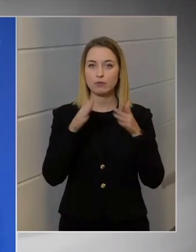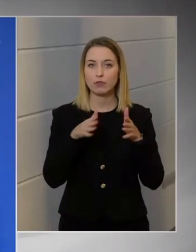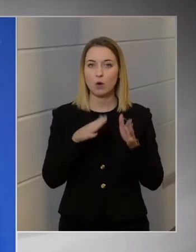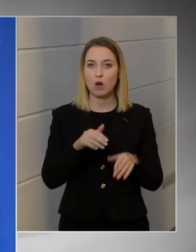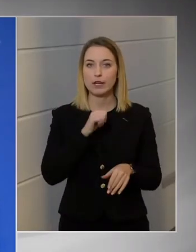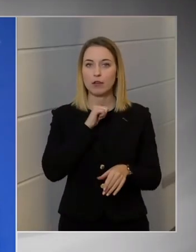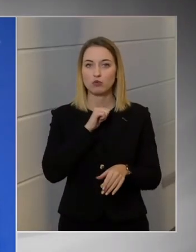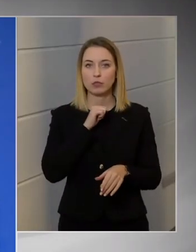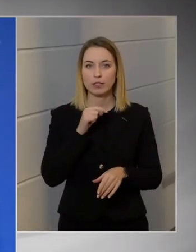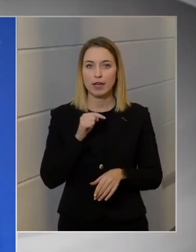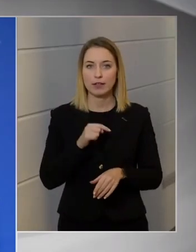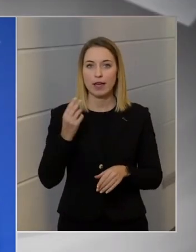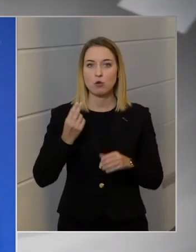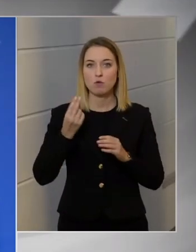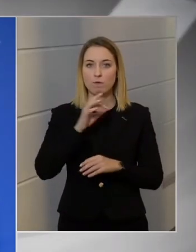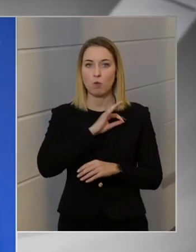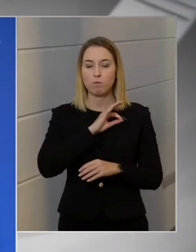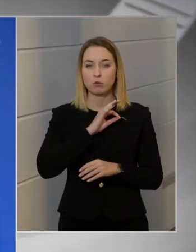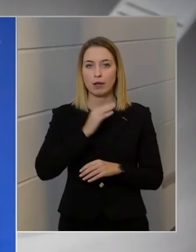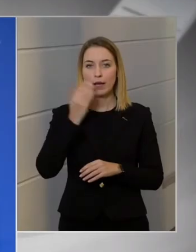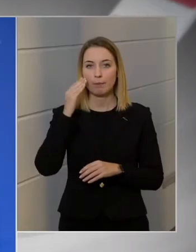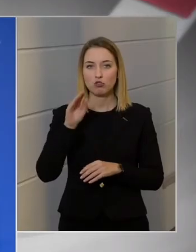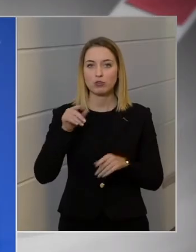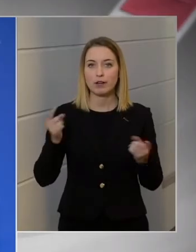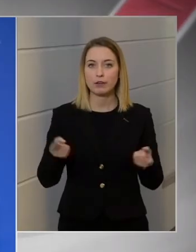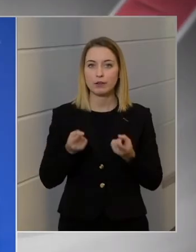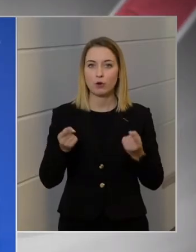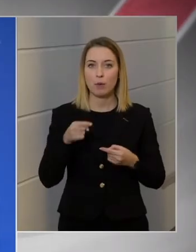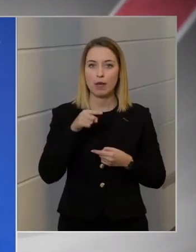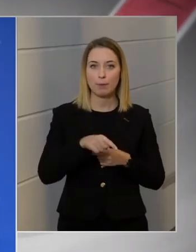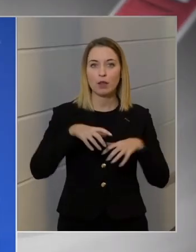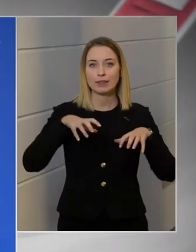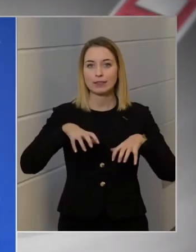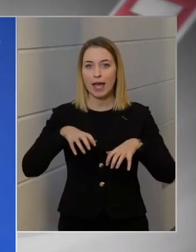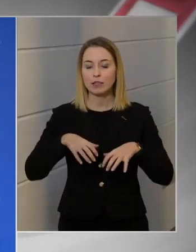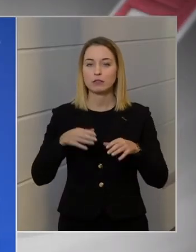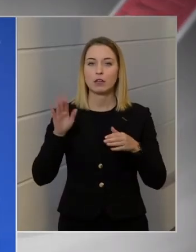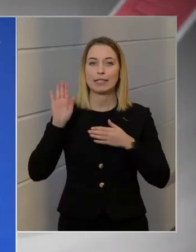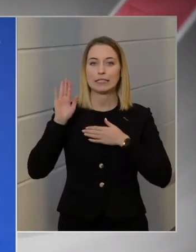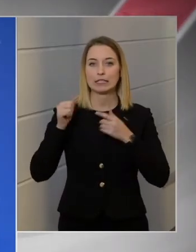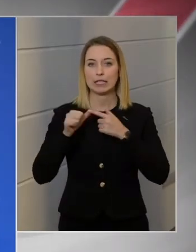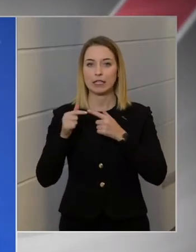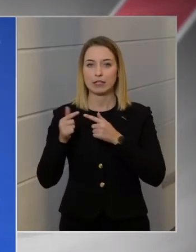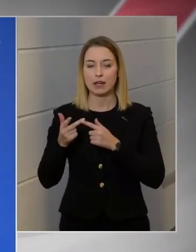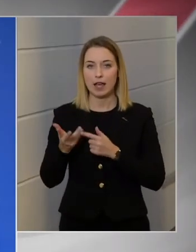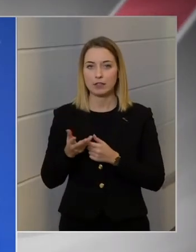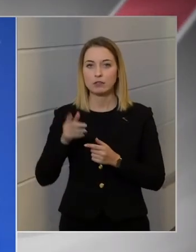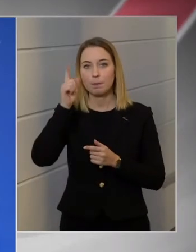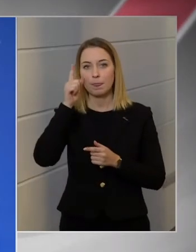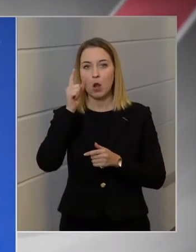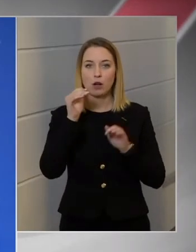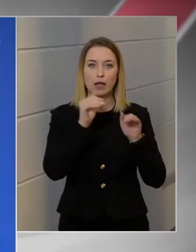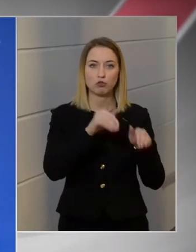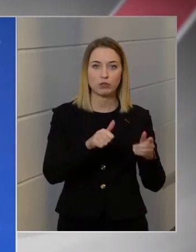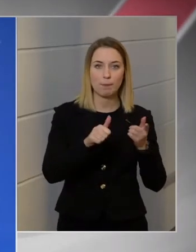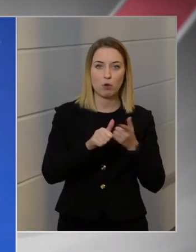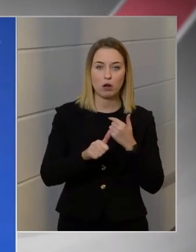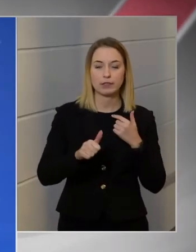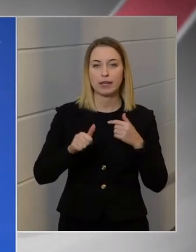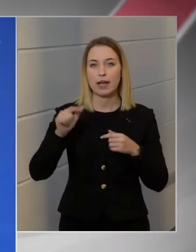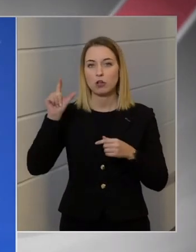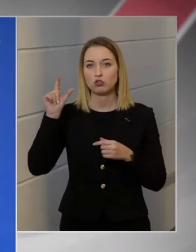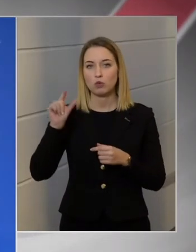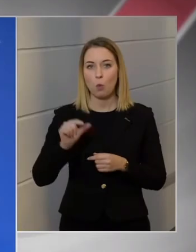Gergely főpolgármesteri kampányában tett bizonyos ígéreteket lakástámogatással,